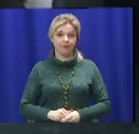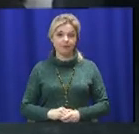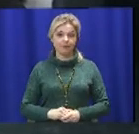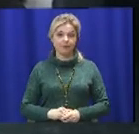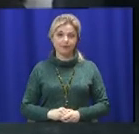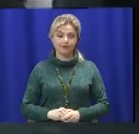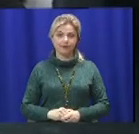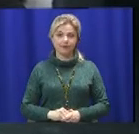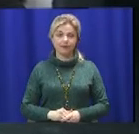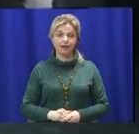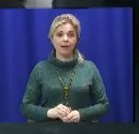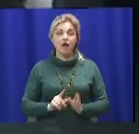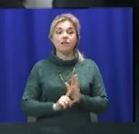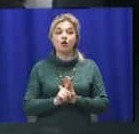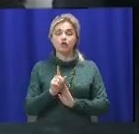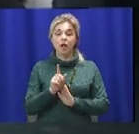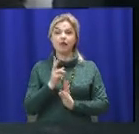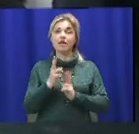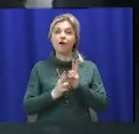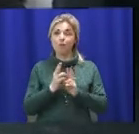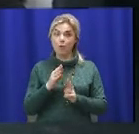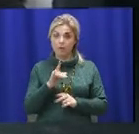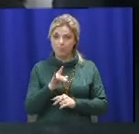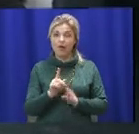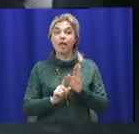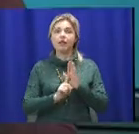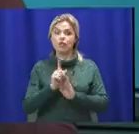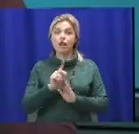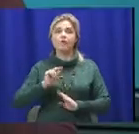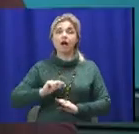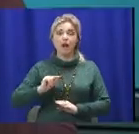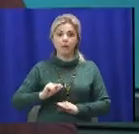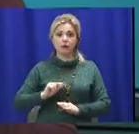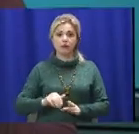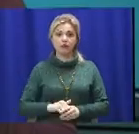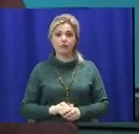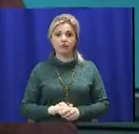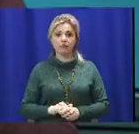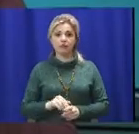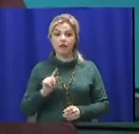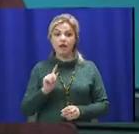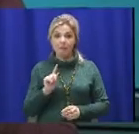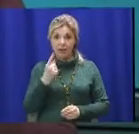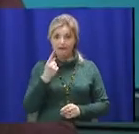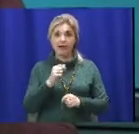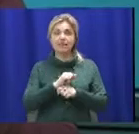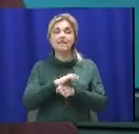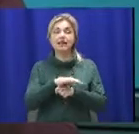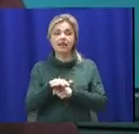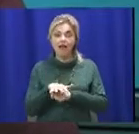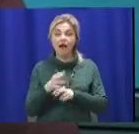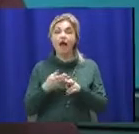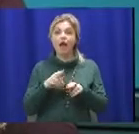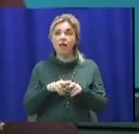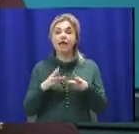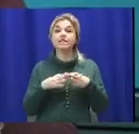Начало реформы, начало работы первичной сети, то есть це